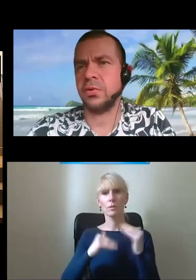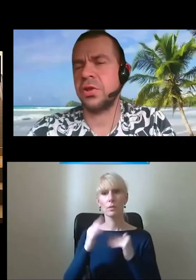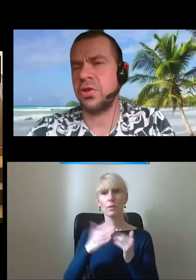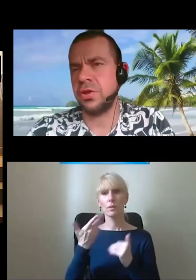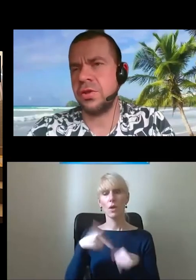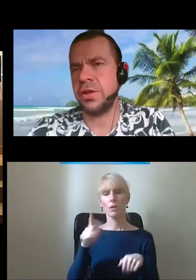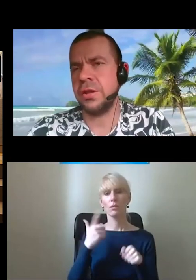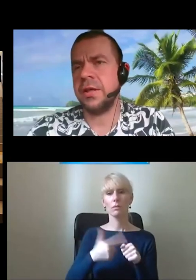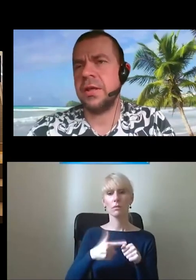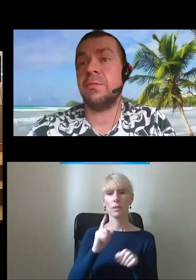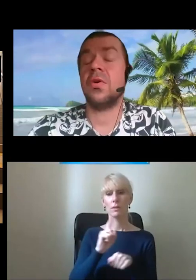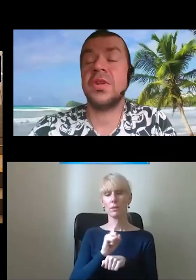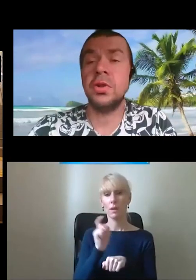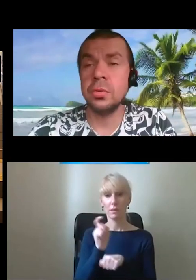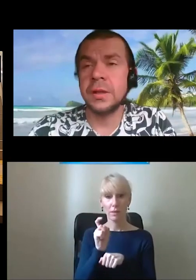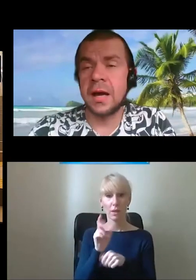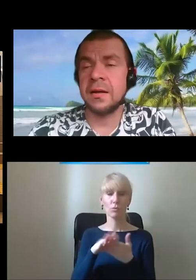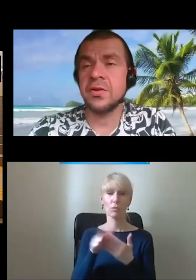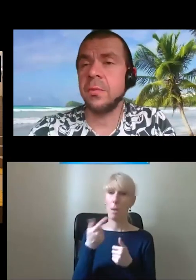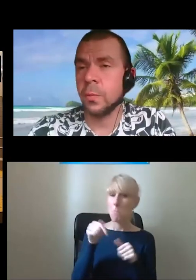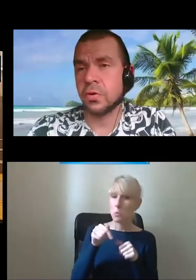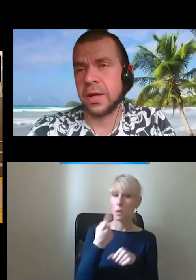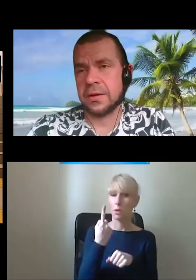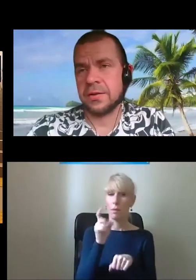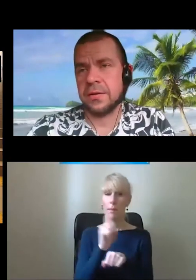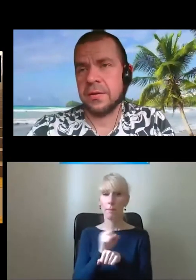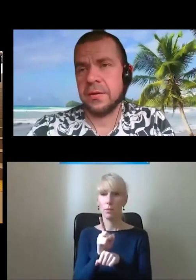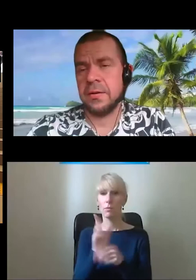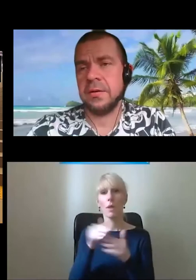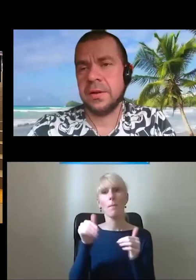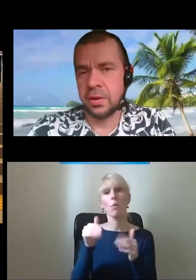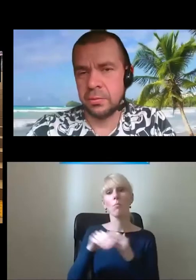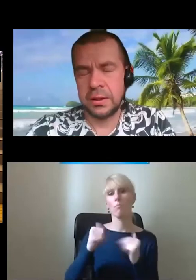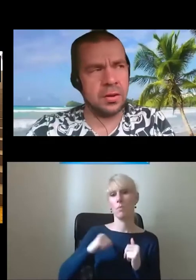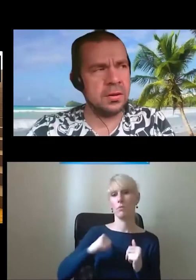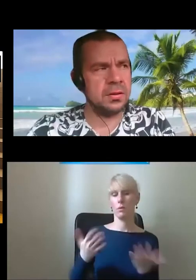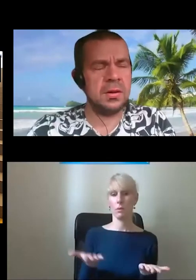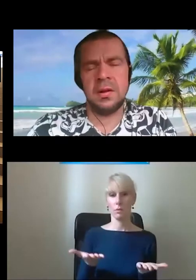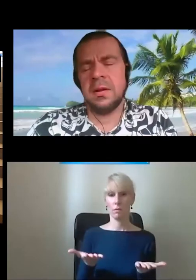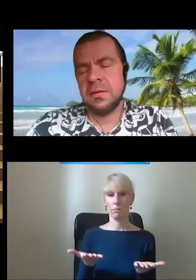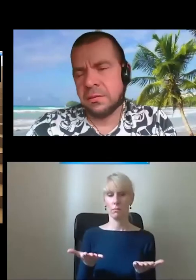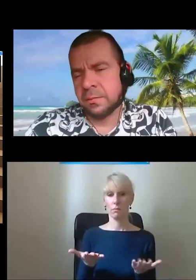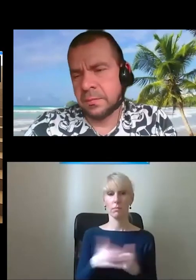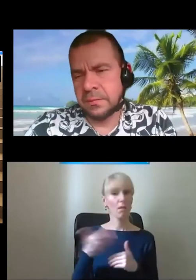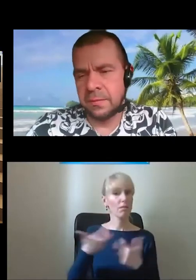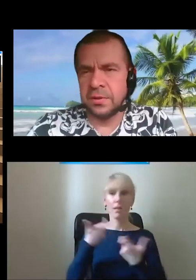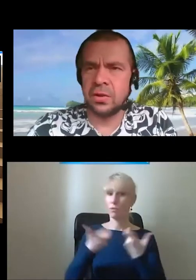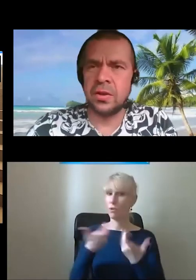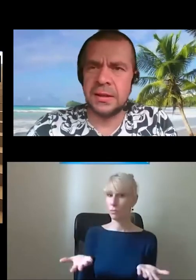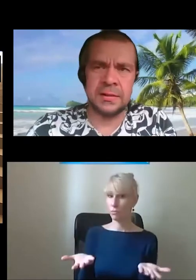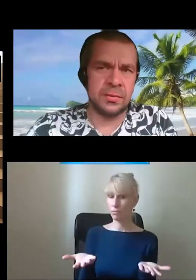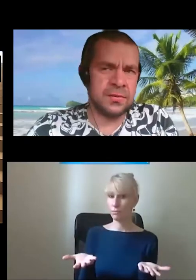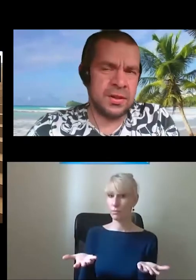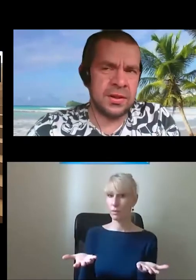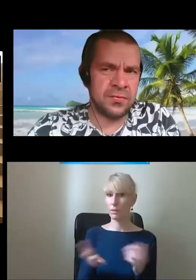czas, może trzydzieści, może minuta, że mógł poczekać. Nie zrobił tego. Tam nie